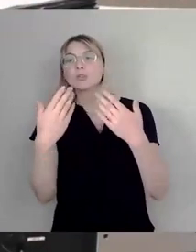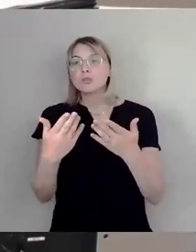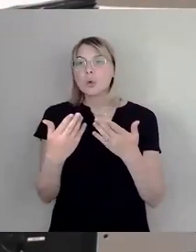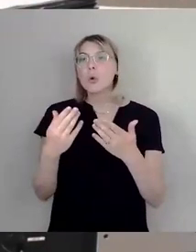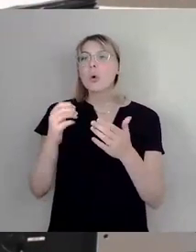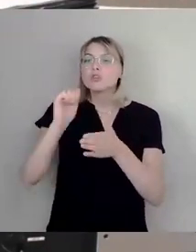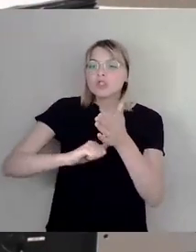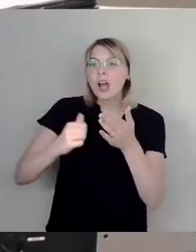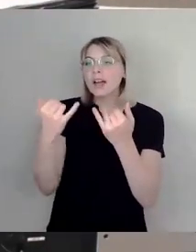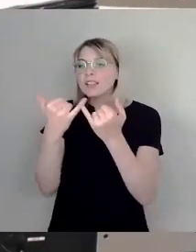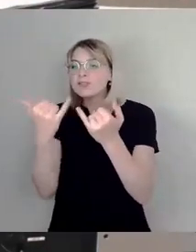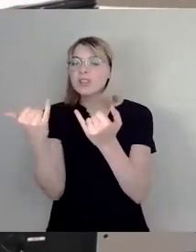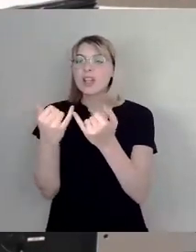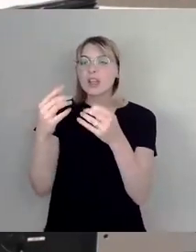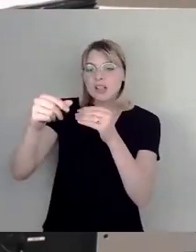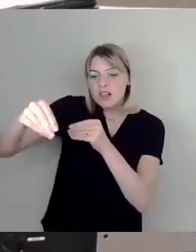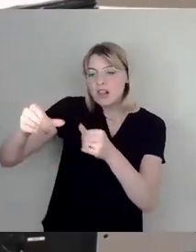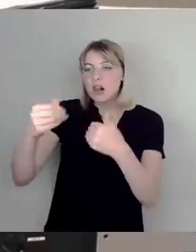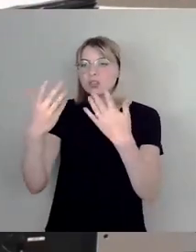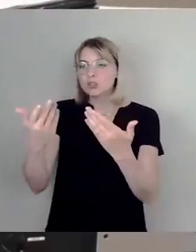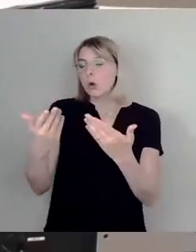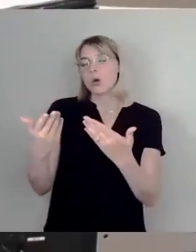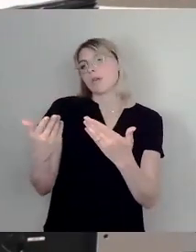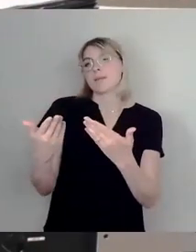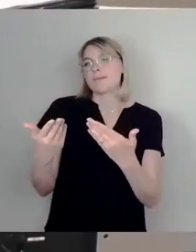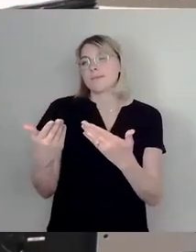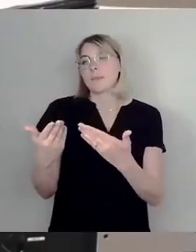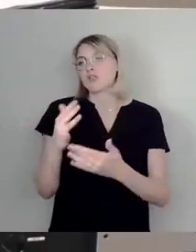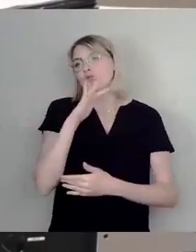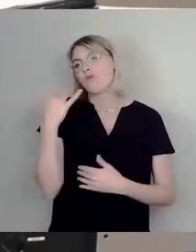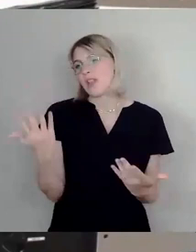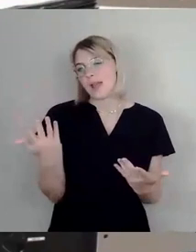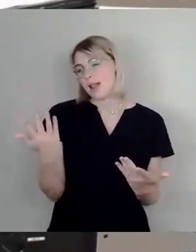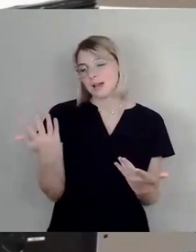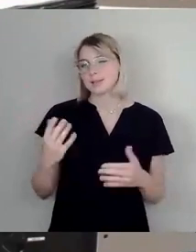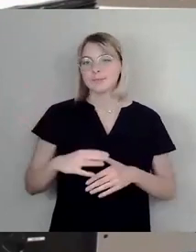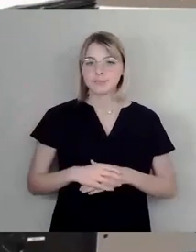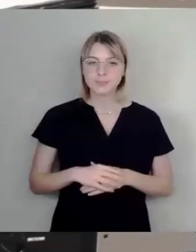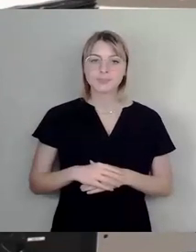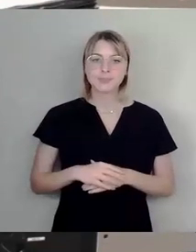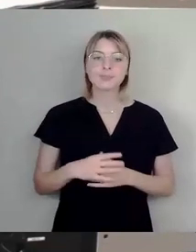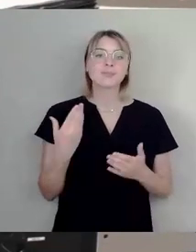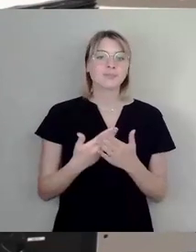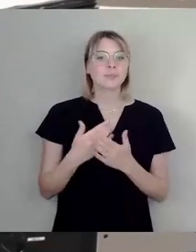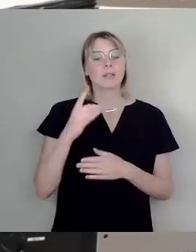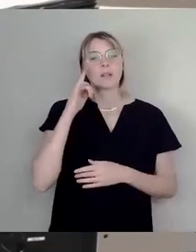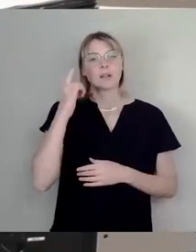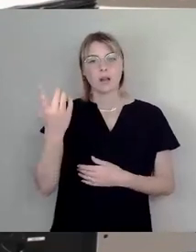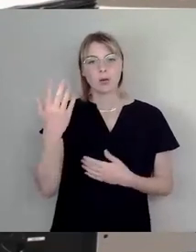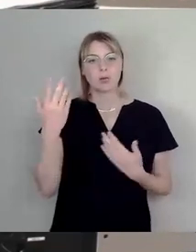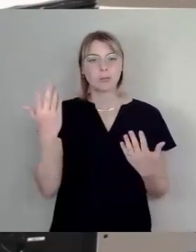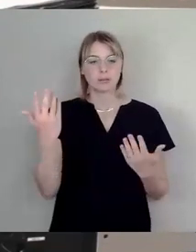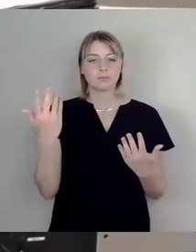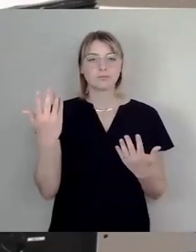will und so, dann ist das also doch ein bisschen viel des Guten. Und ich denke, da haben wir nun wirklich